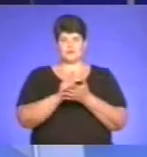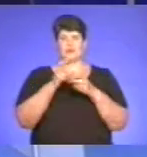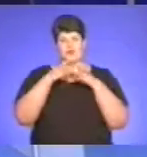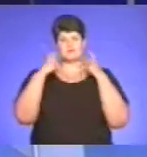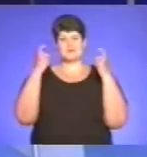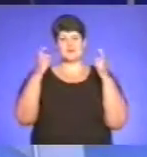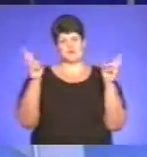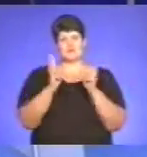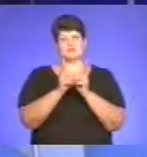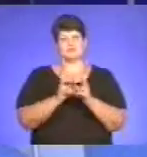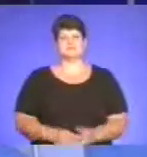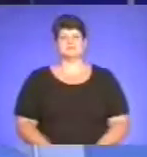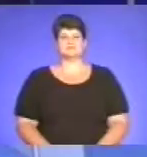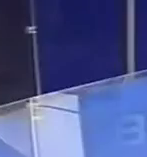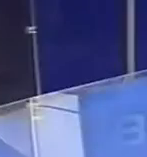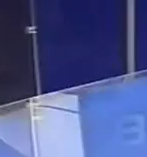До зустрічі.